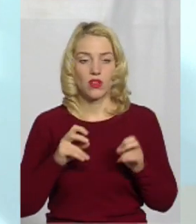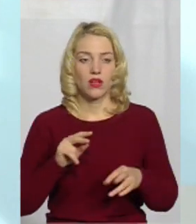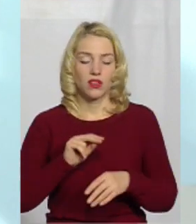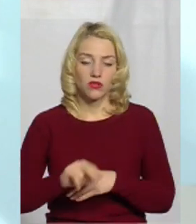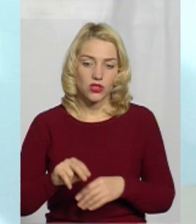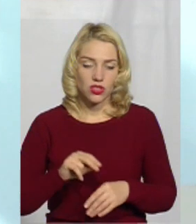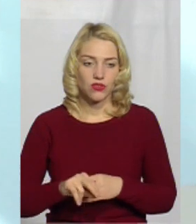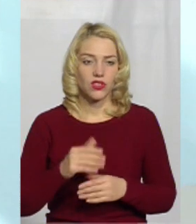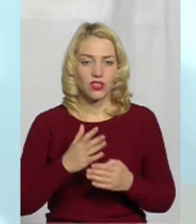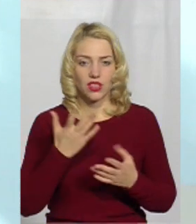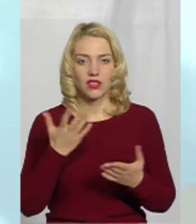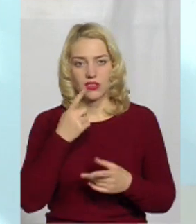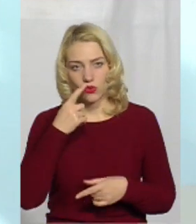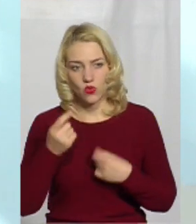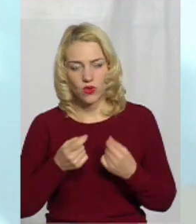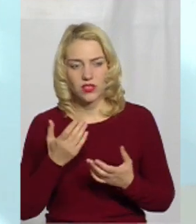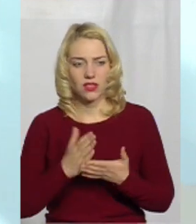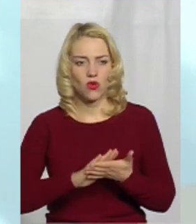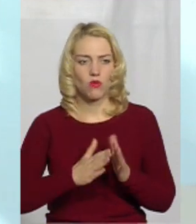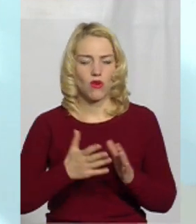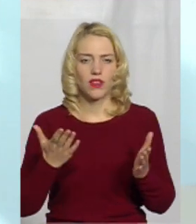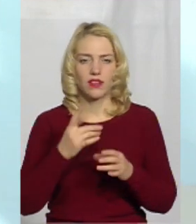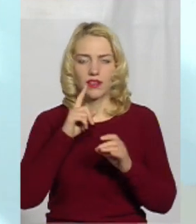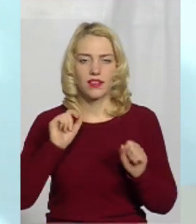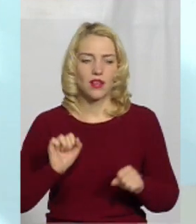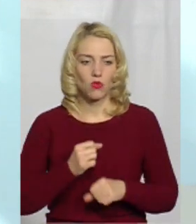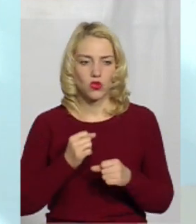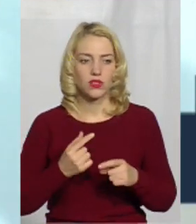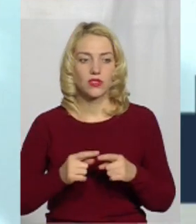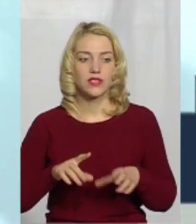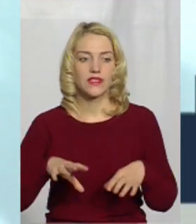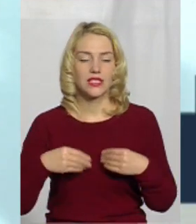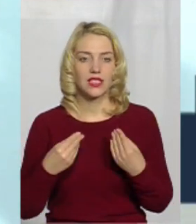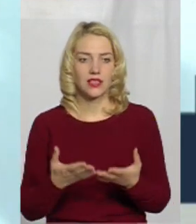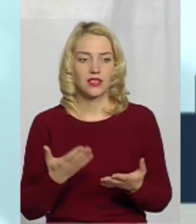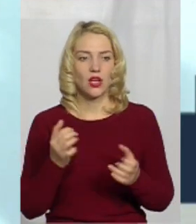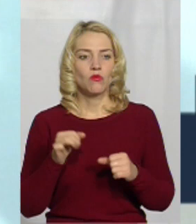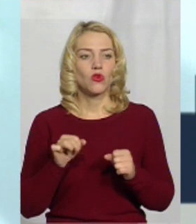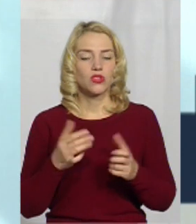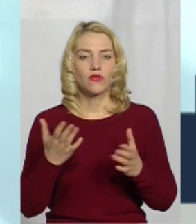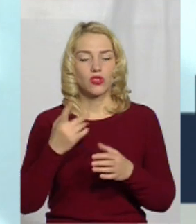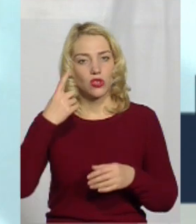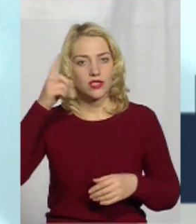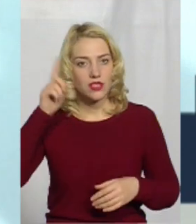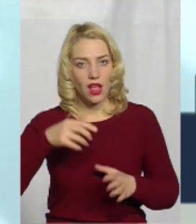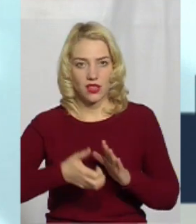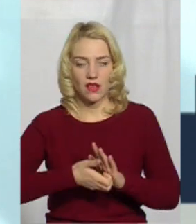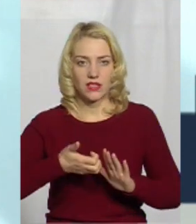вчив, є якісь нюанси, є якісь умови, при яких неможливо це все надати, можливо, якихось знань не вистачає.